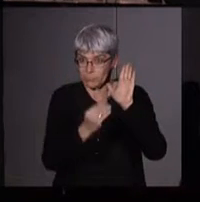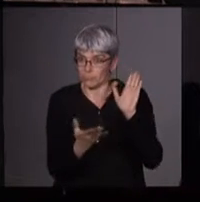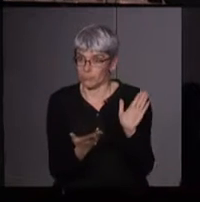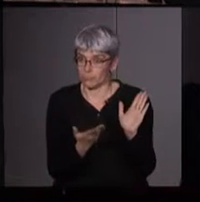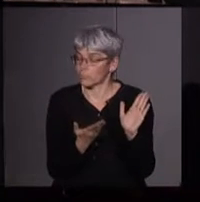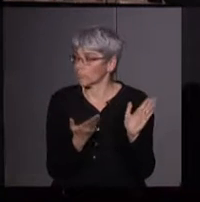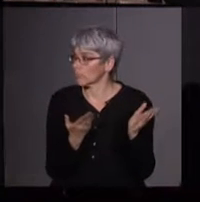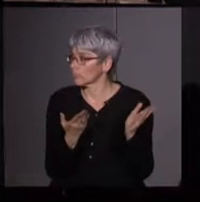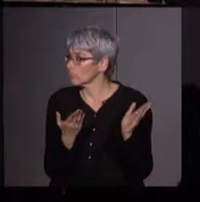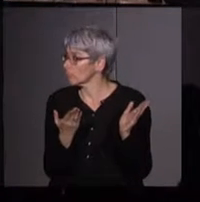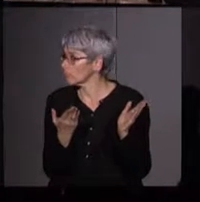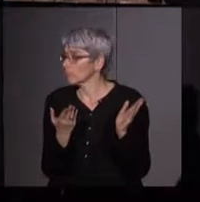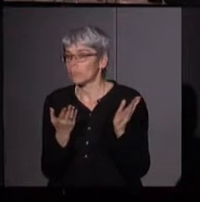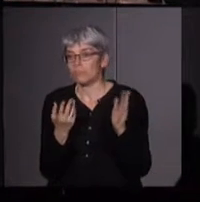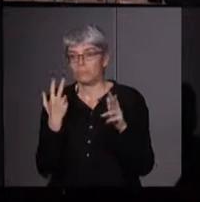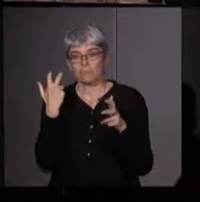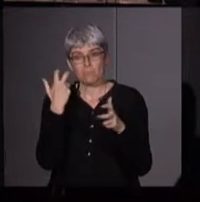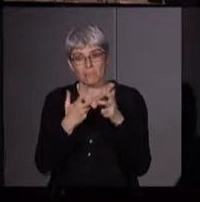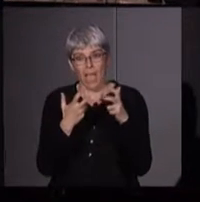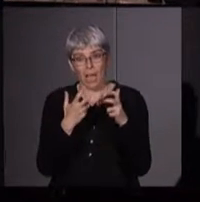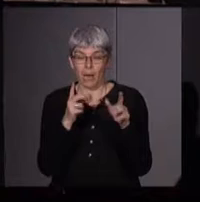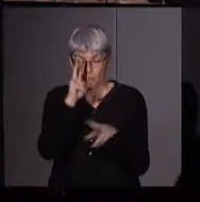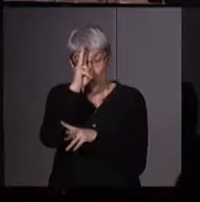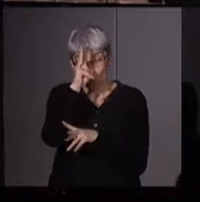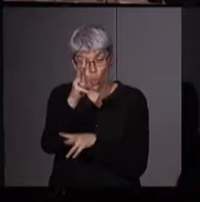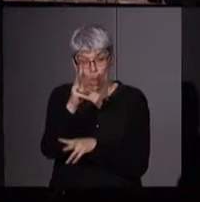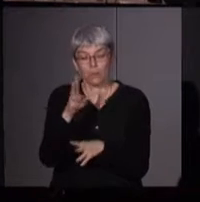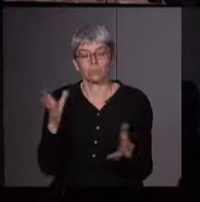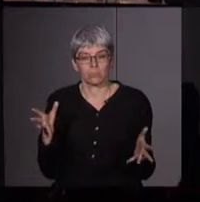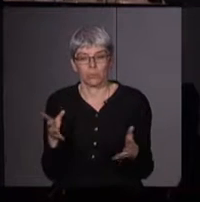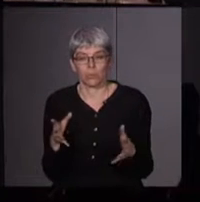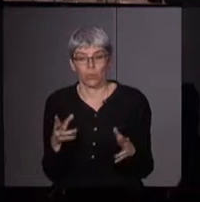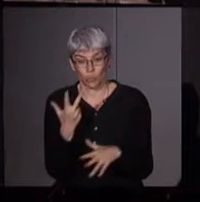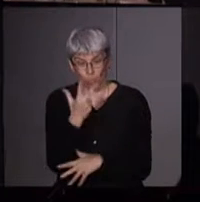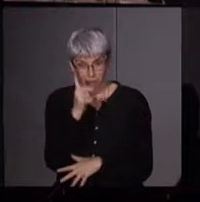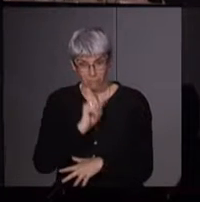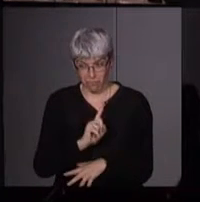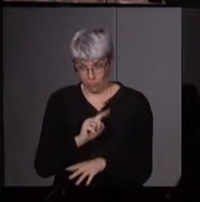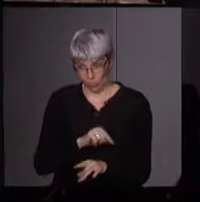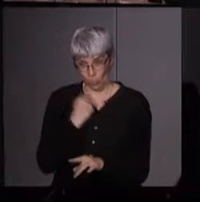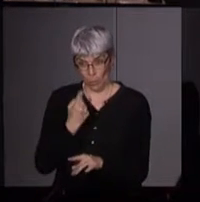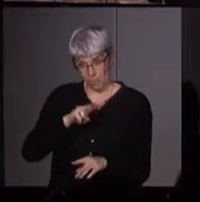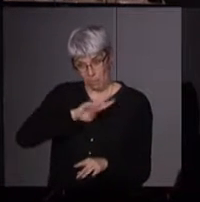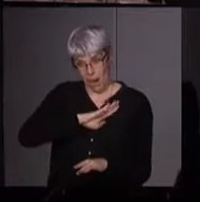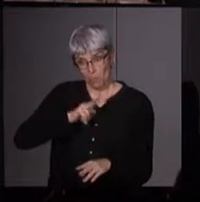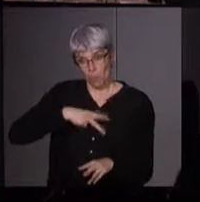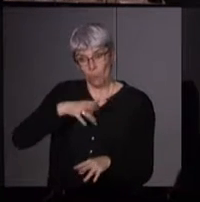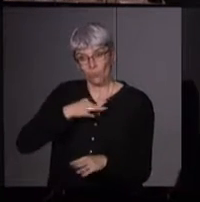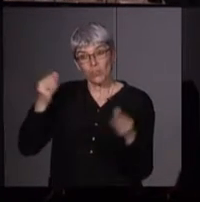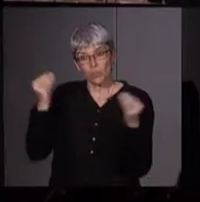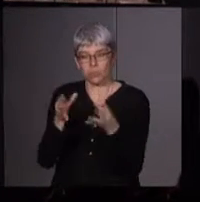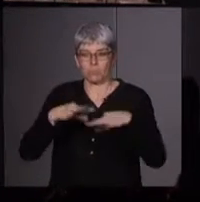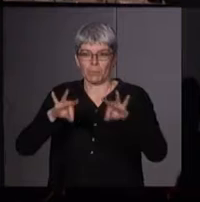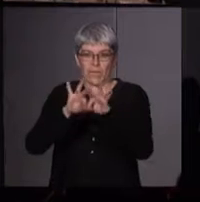donc, la pierre est là en honneur de, et je cite, des trois femmes tuées par mon fils au Vietnam.